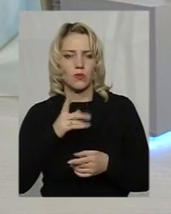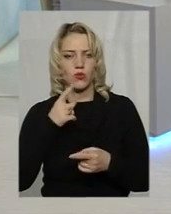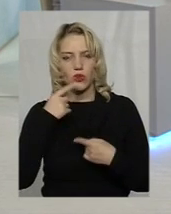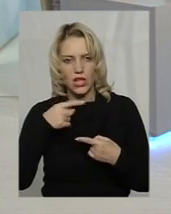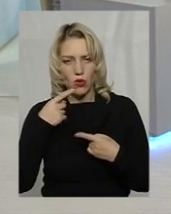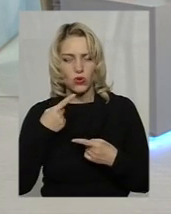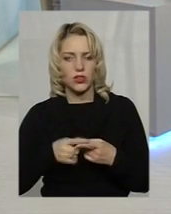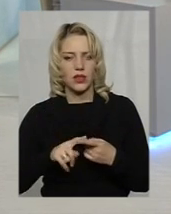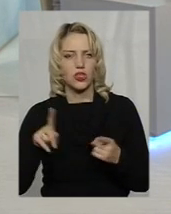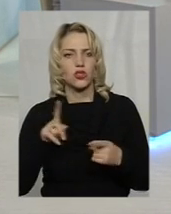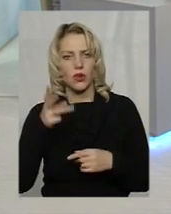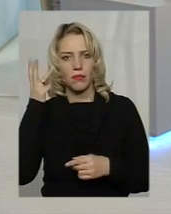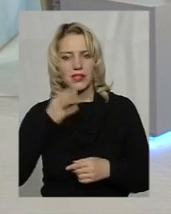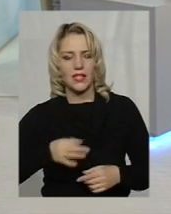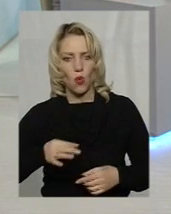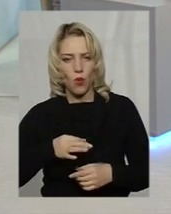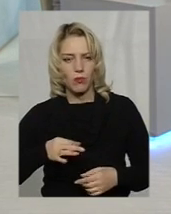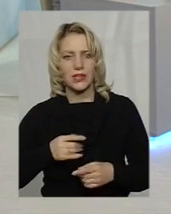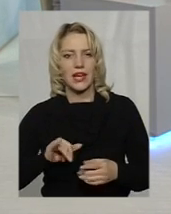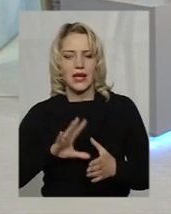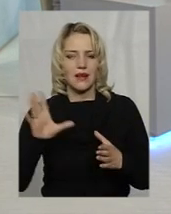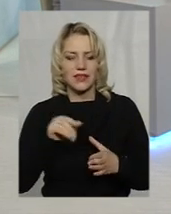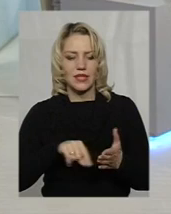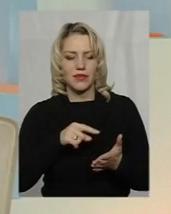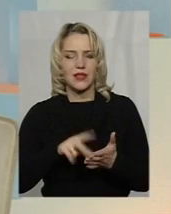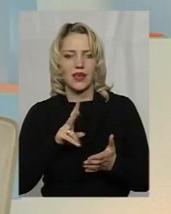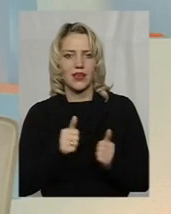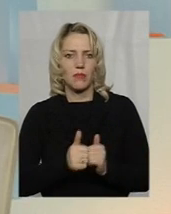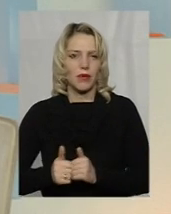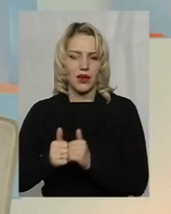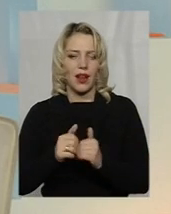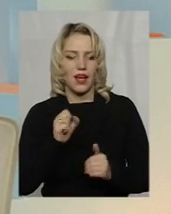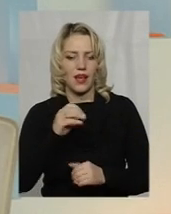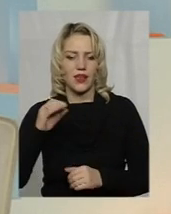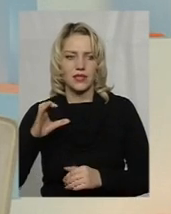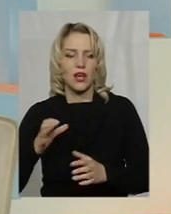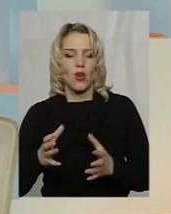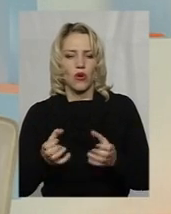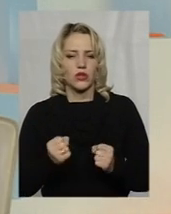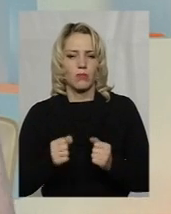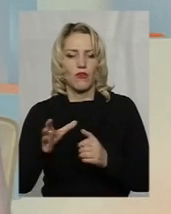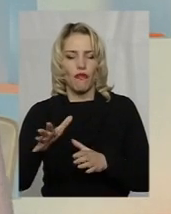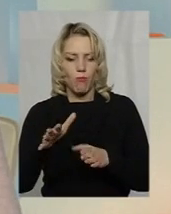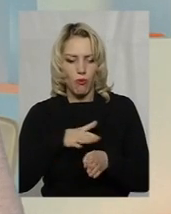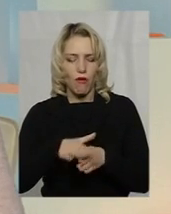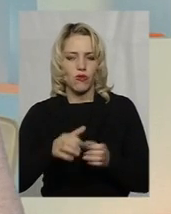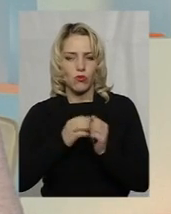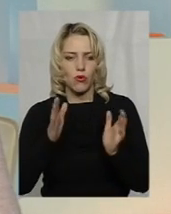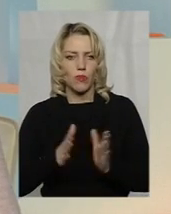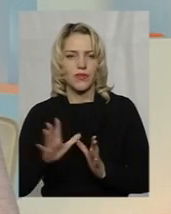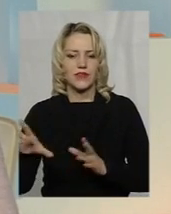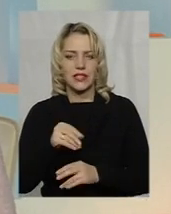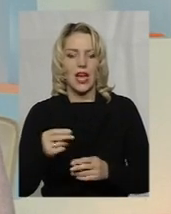щоб Хмельницька область і всі міста, які знаходяться біля атомної станції, отримували в повному обсязі ці гарантовані нам законом кошти.